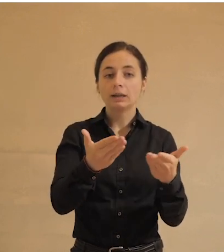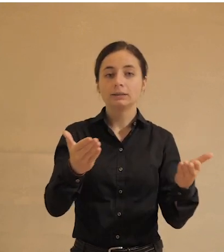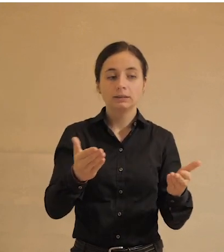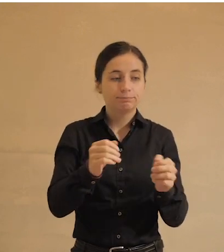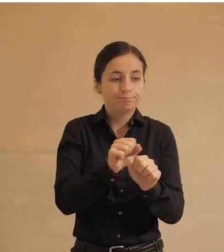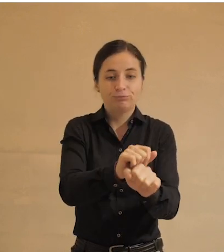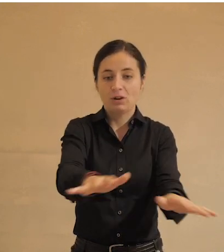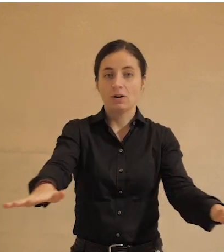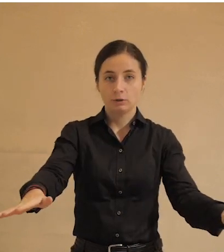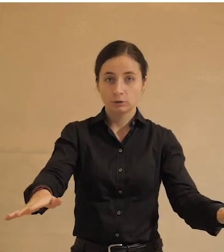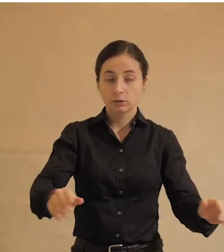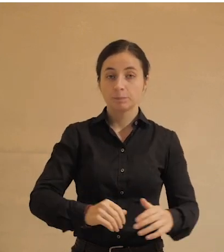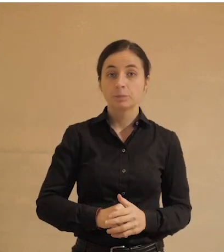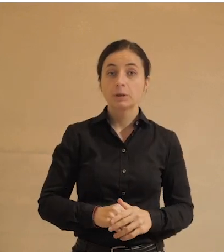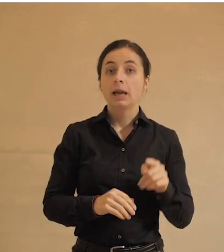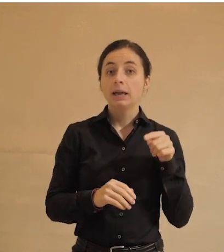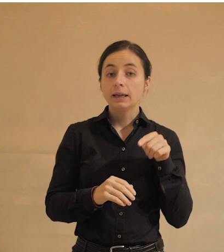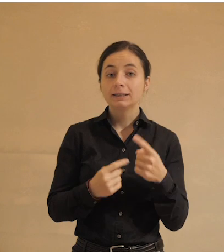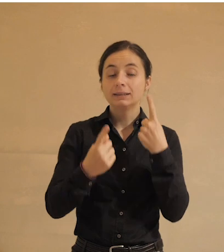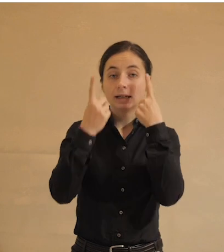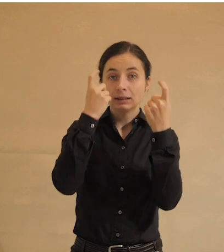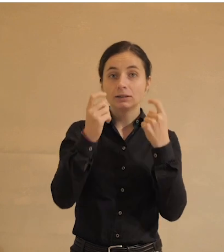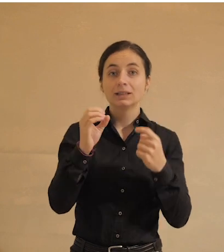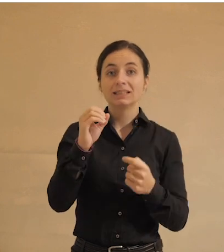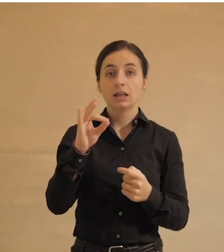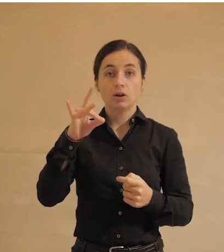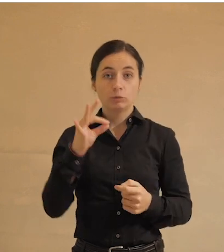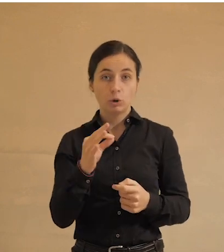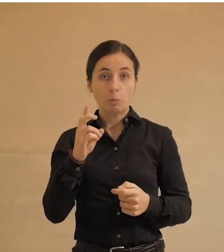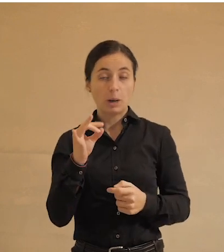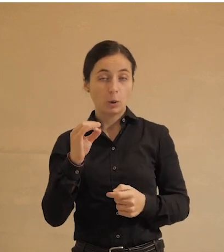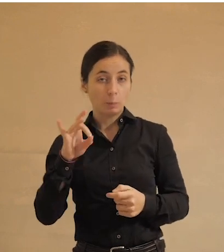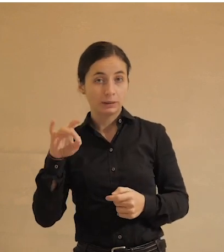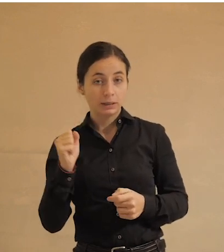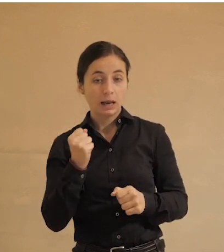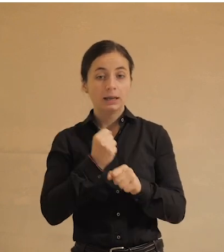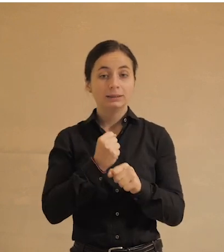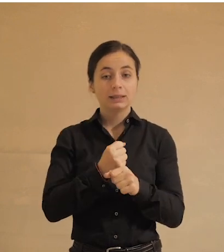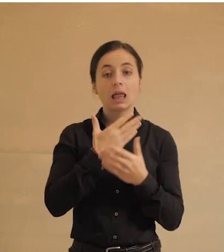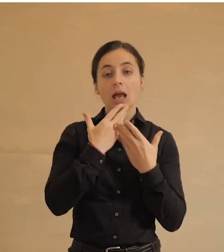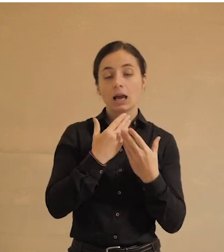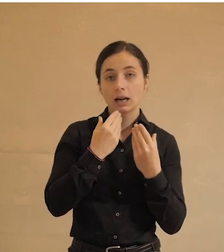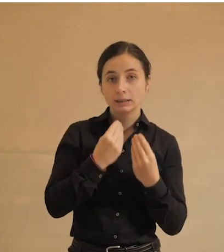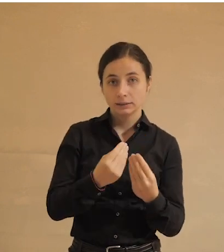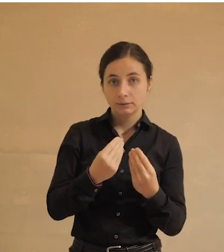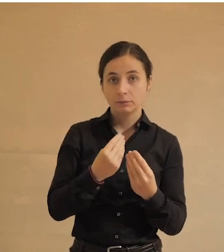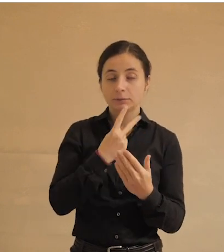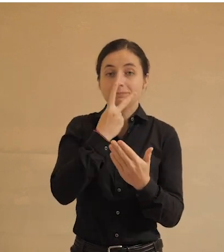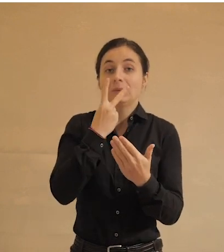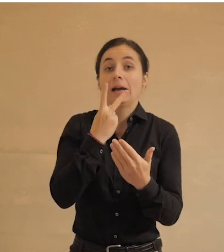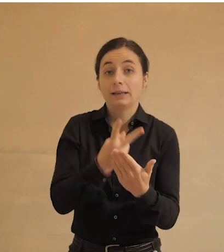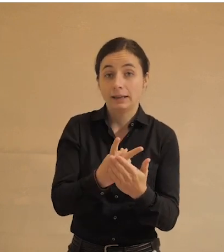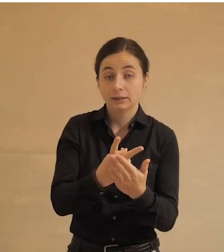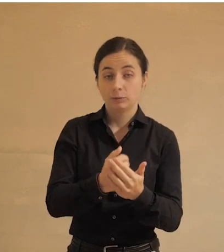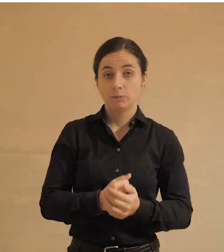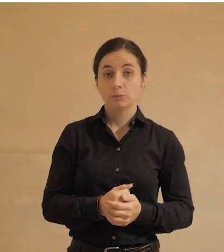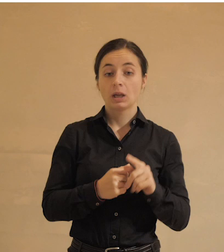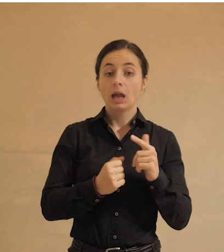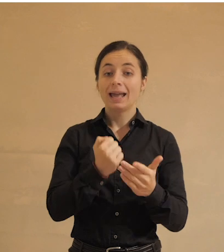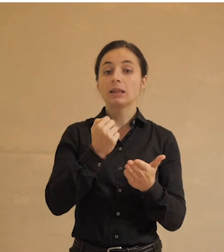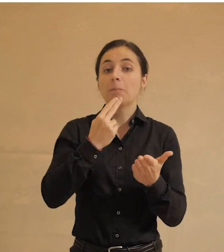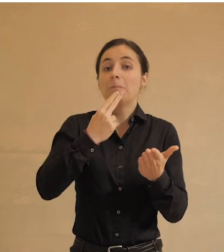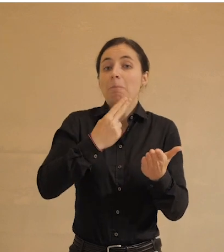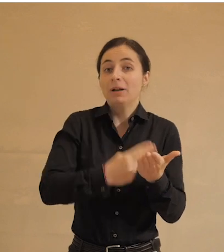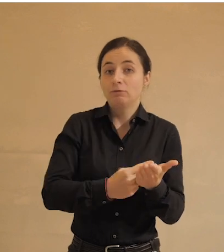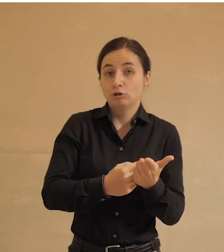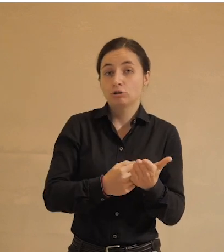деваются. Это вот те же данные евробарометра, но сделанные немножко более красивыми и наглядными. Это подтверждает